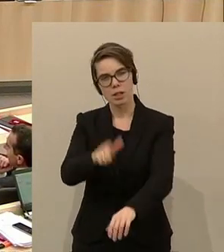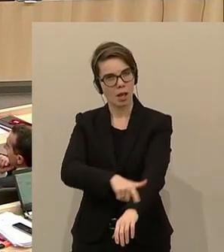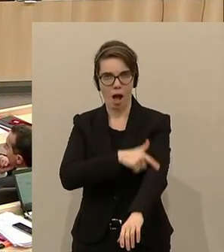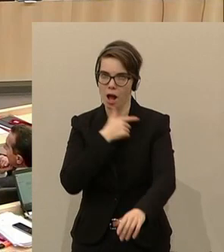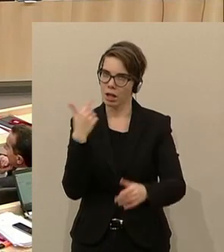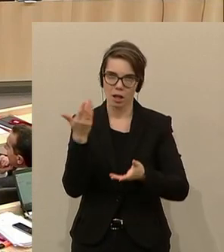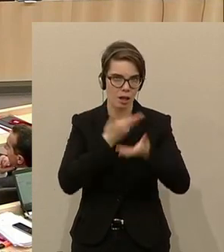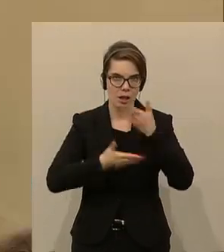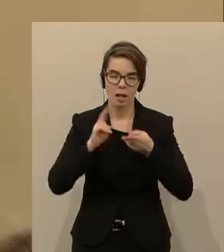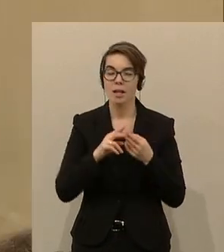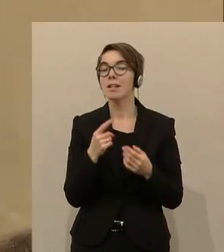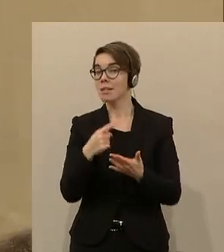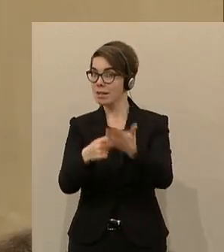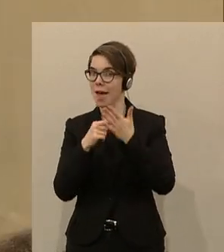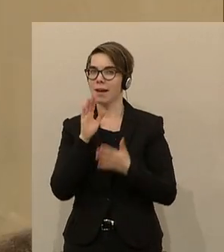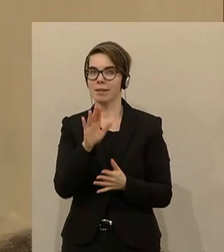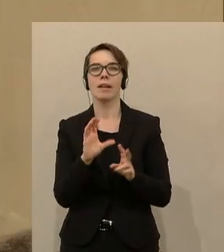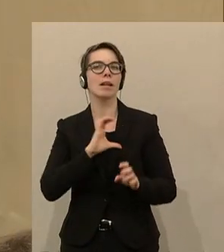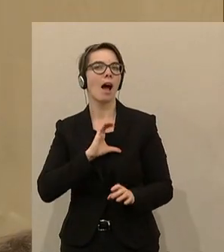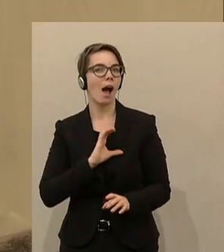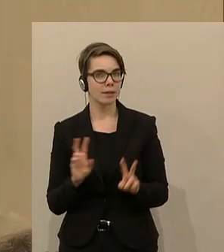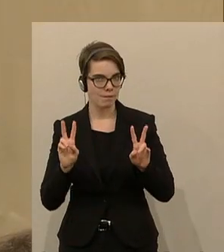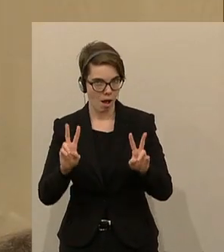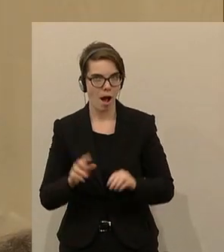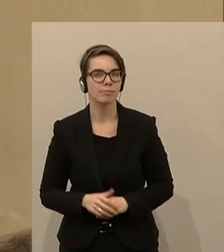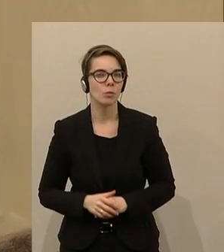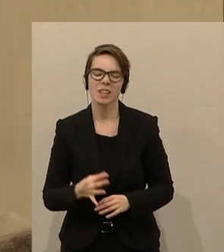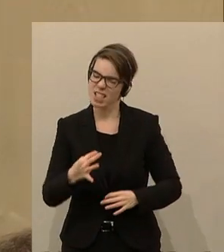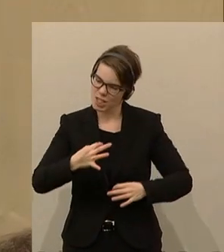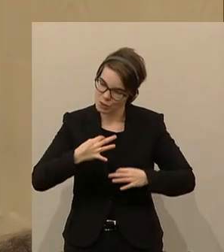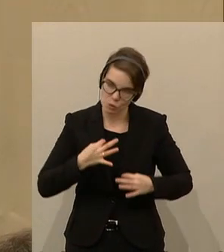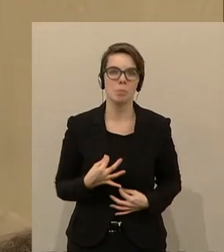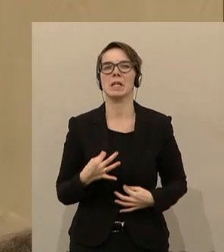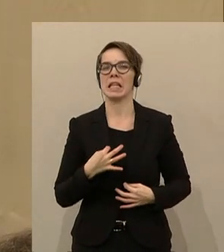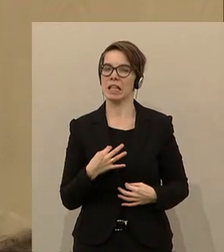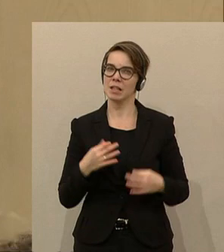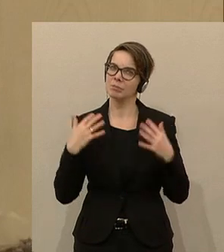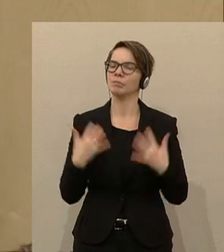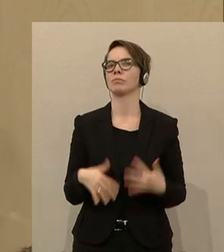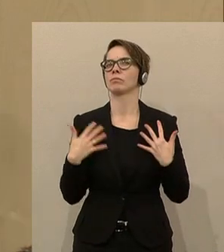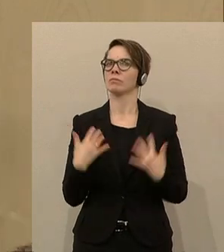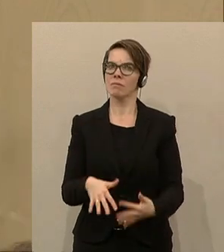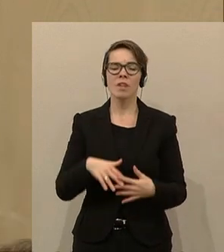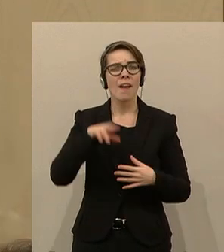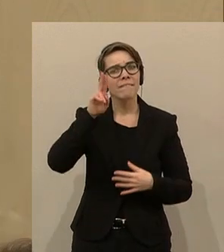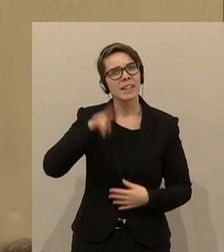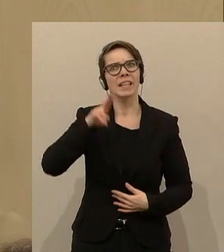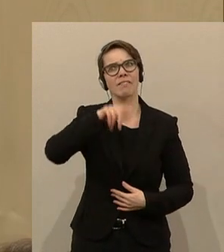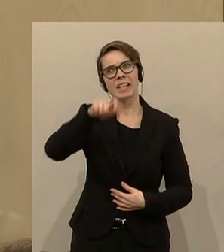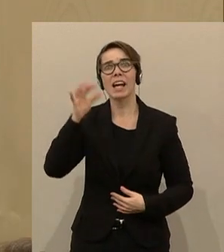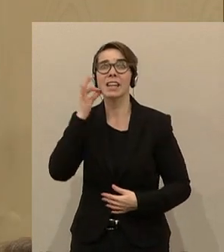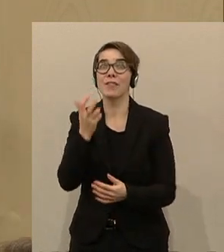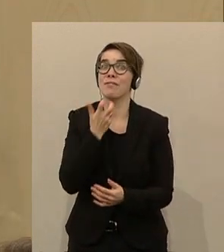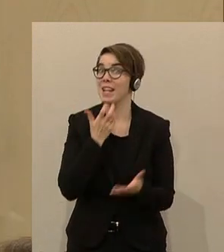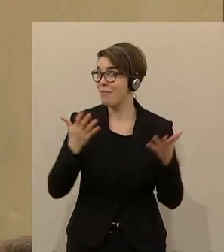Das zeigt nur Ihren wahren Charakter. Und das ist so schändlich. Denn das ist genau das Gegenteil, was die Wienerinnen und Wiener wollen.